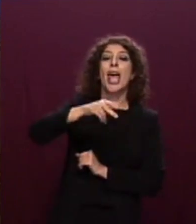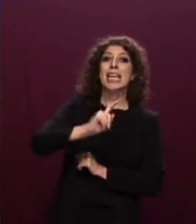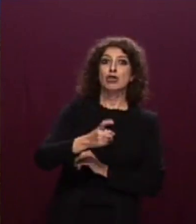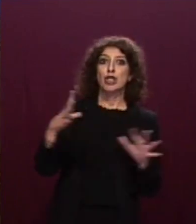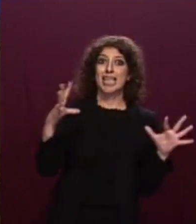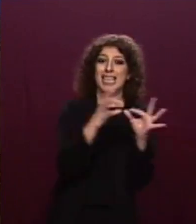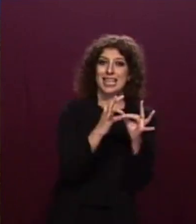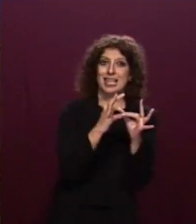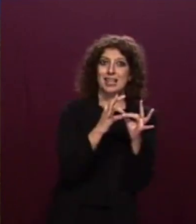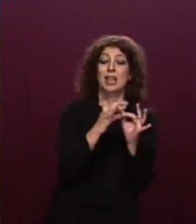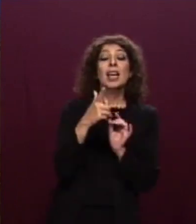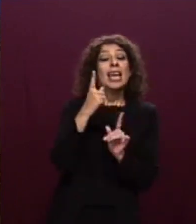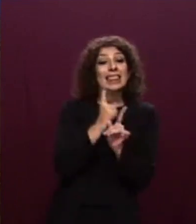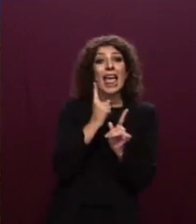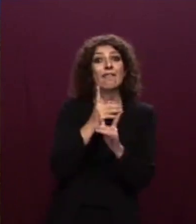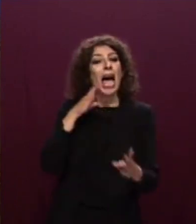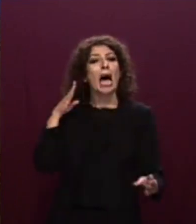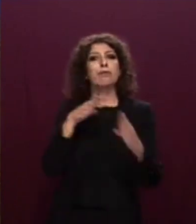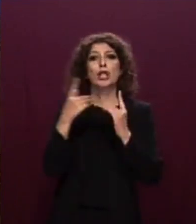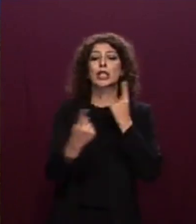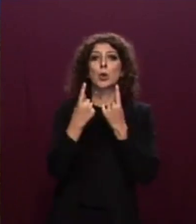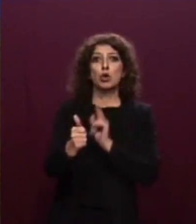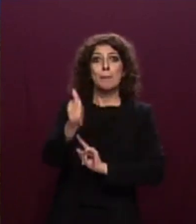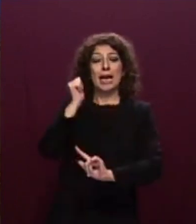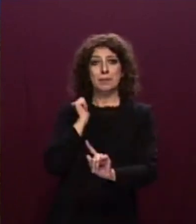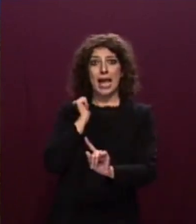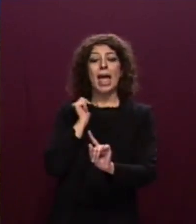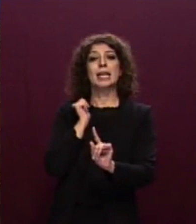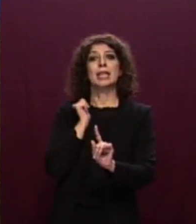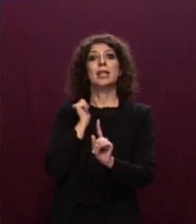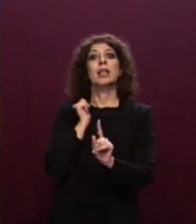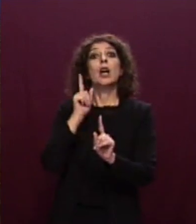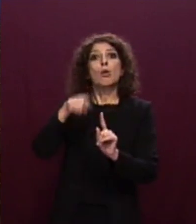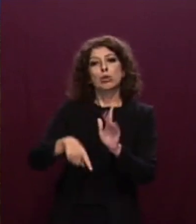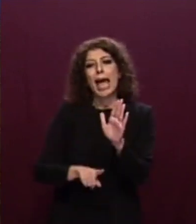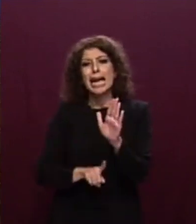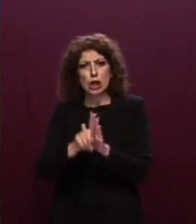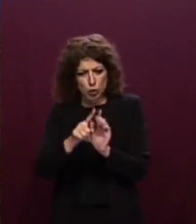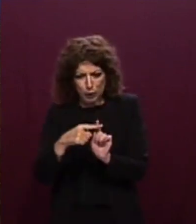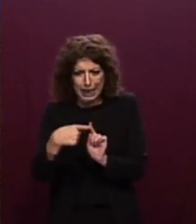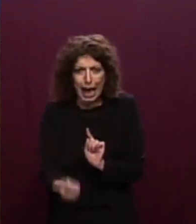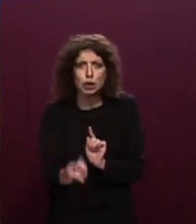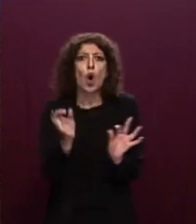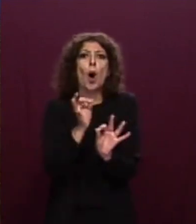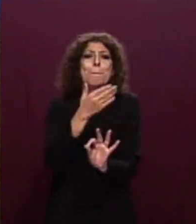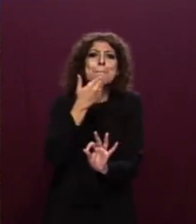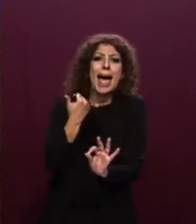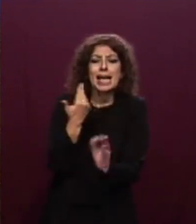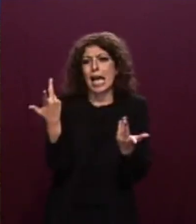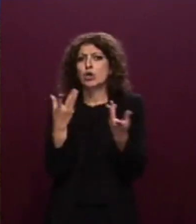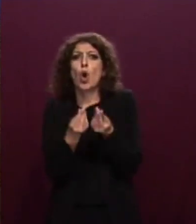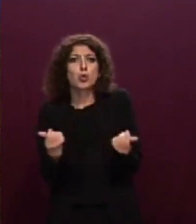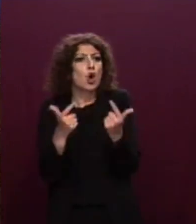valutazioni preliminari della situazione esistente sulle navi ed azionando, solo all'esito delle stesse e di mancanza eventuale di altre